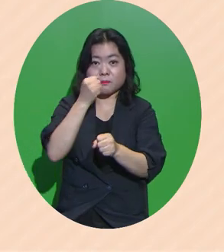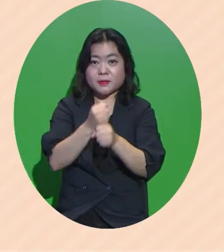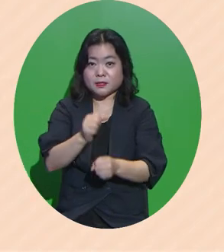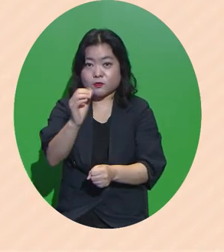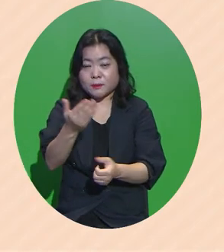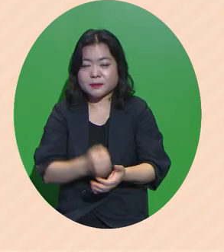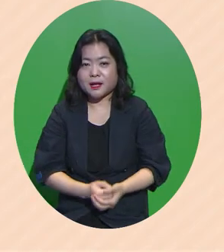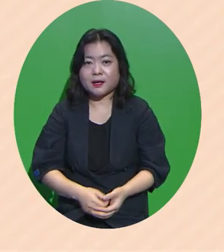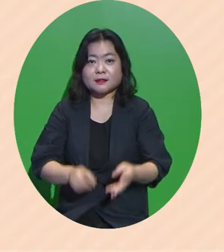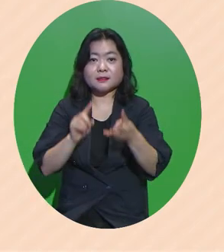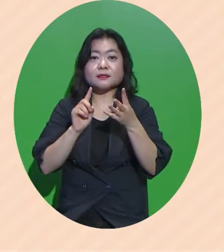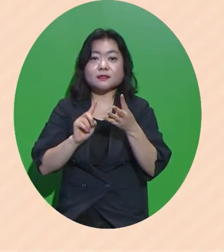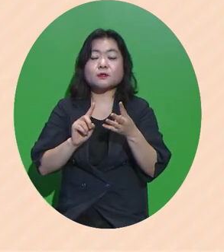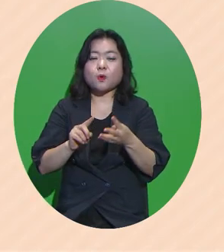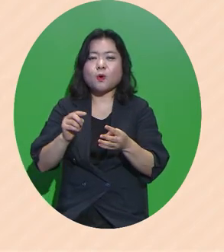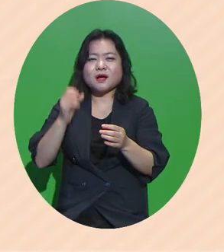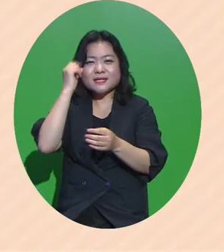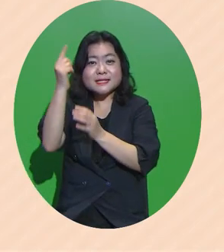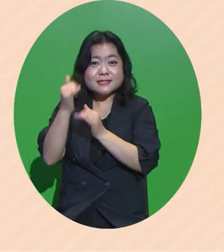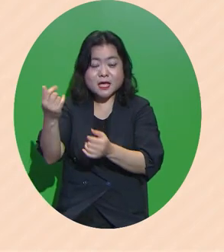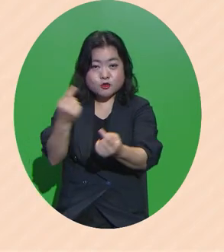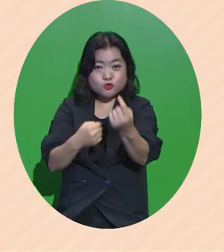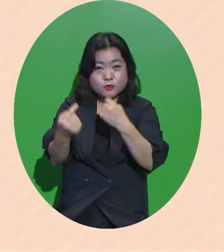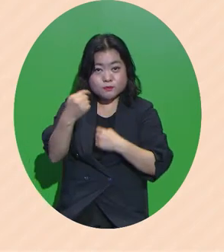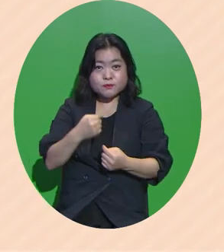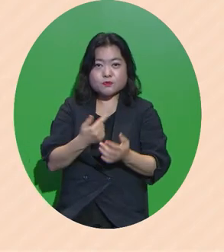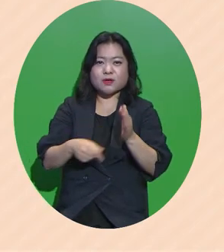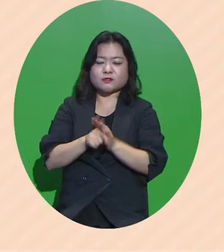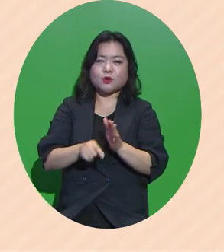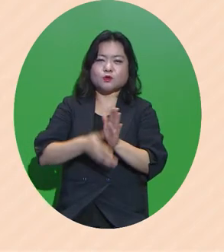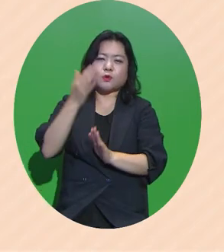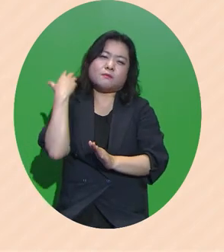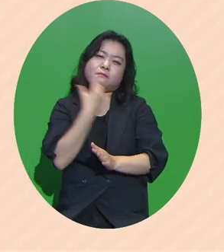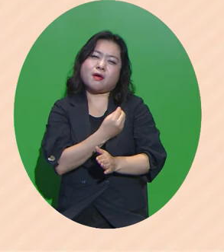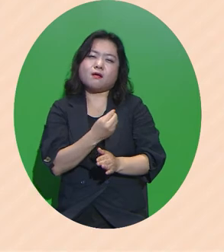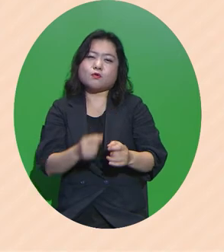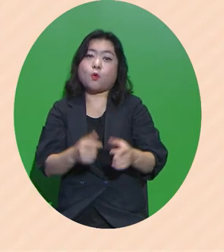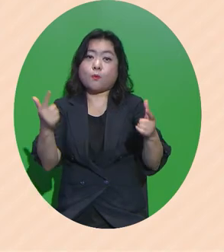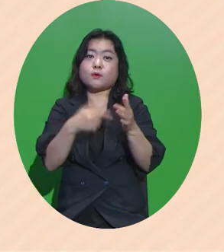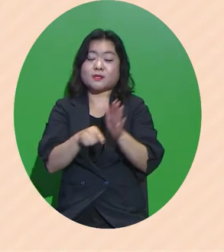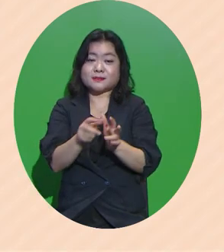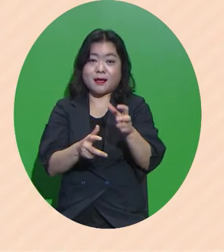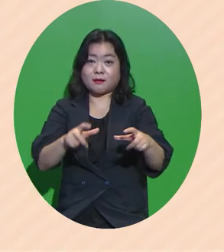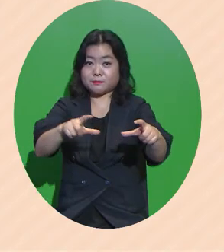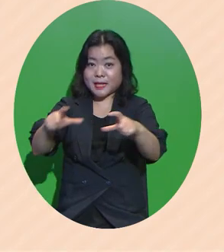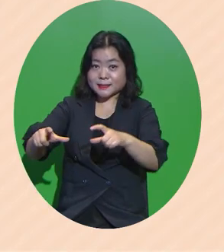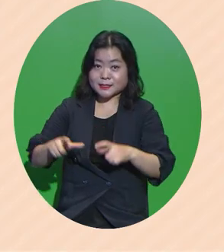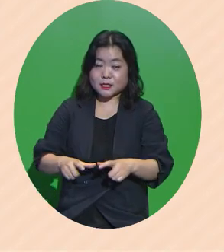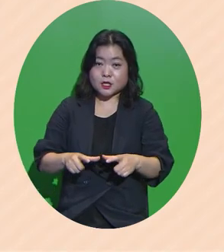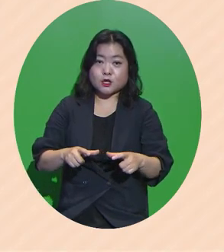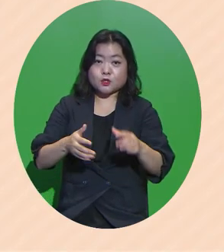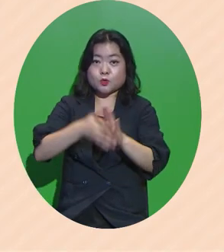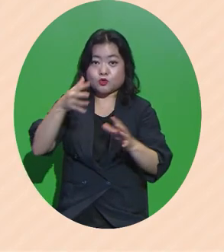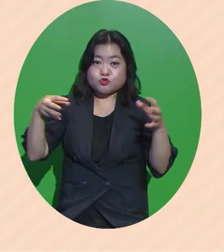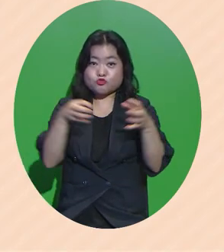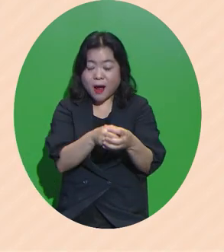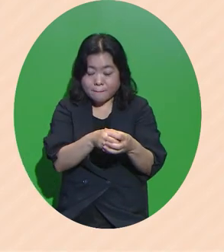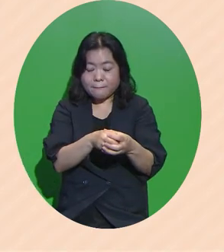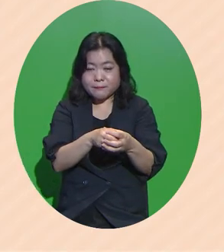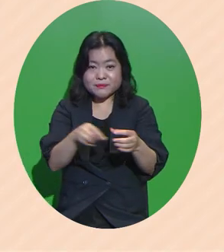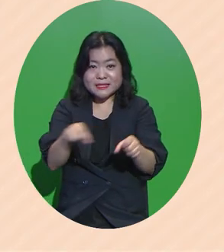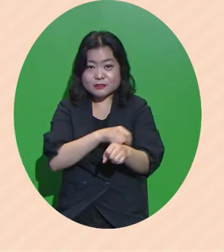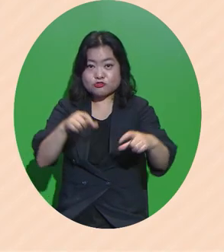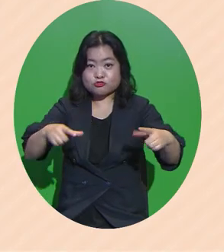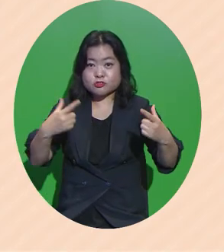그리고 인재 유입을 위한 도시 매력을 높이기 위해서 산업단지나 도심 융합 특구와 같은 물리적 기반 뿐만 아니라